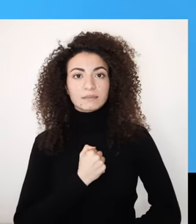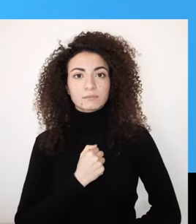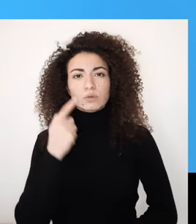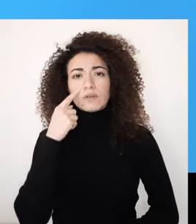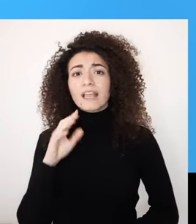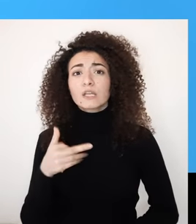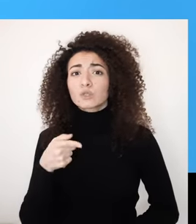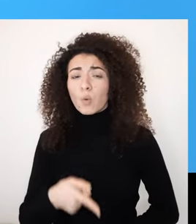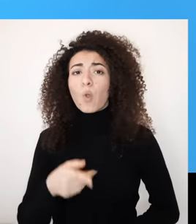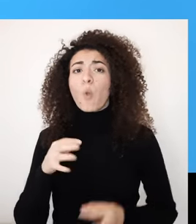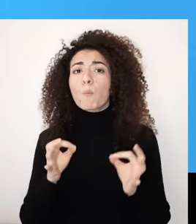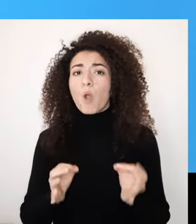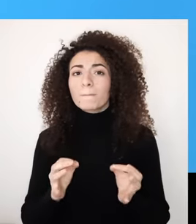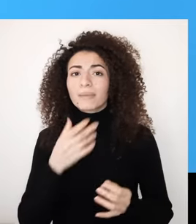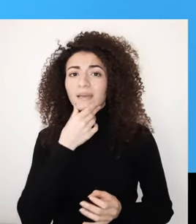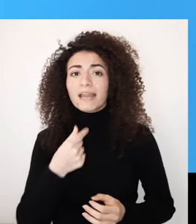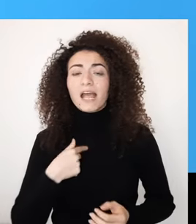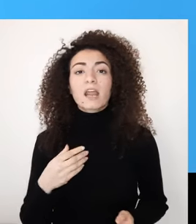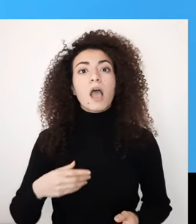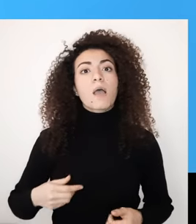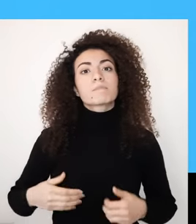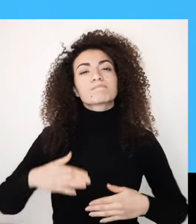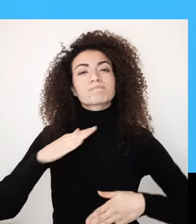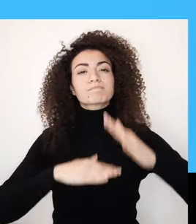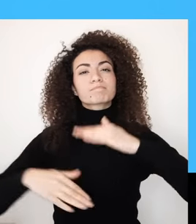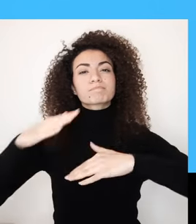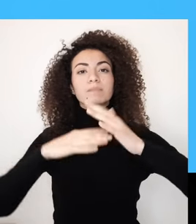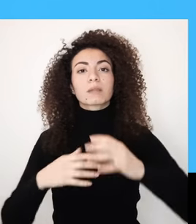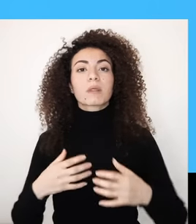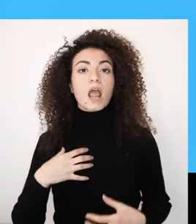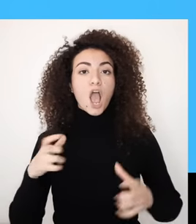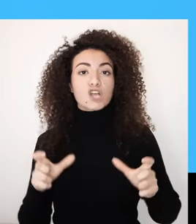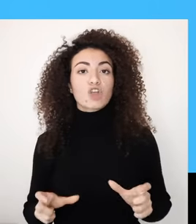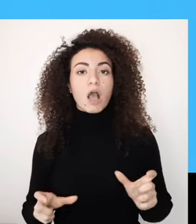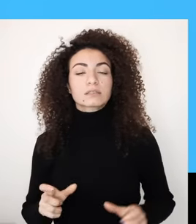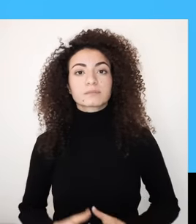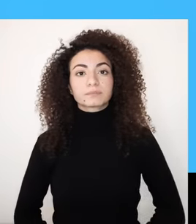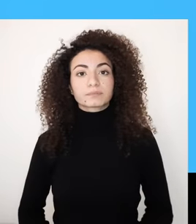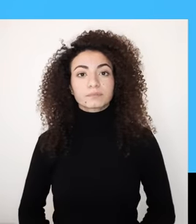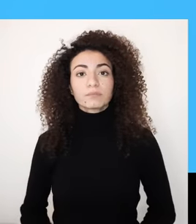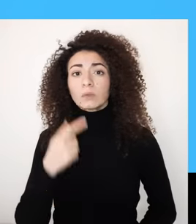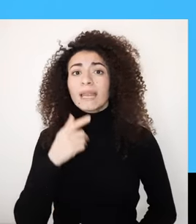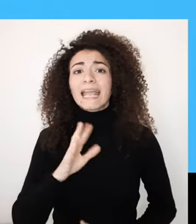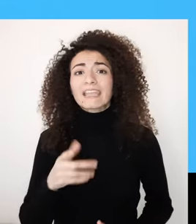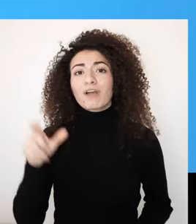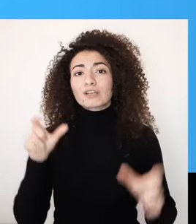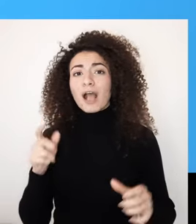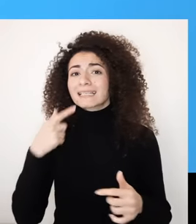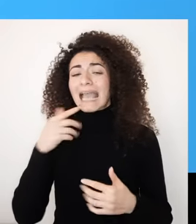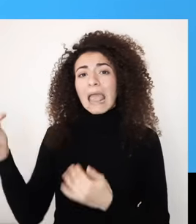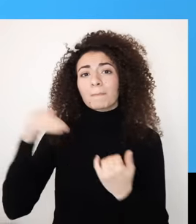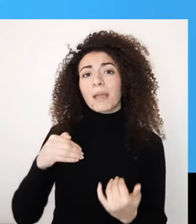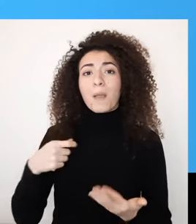ولمسنا أهميته لنمونا وتطورنا كأشخاص واستعرضنا كمان الأحكام المسبقة لموجهة من المجتمع